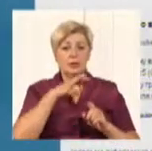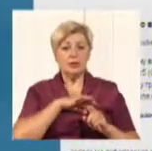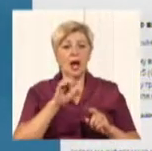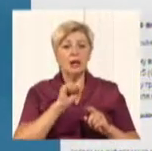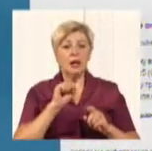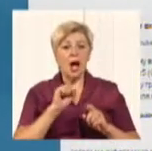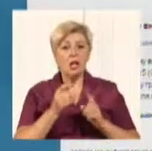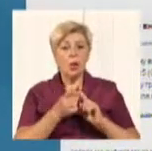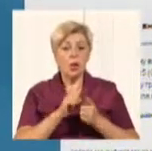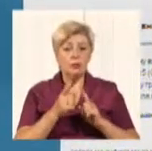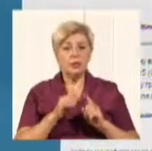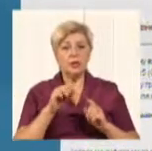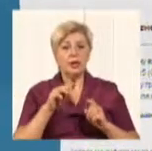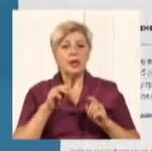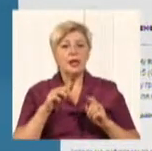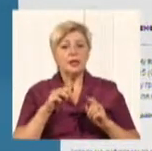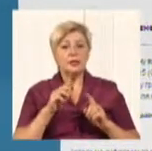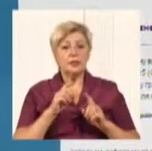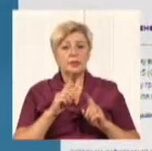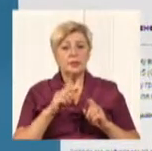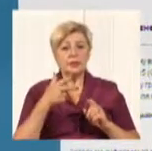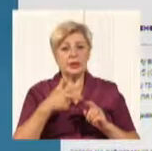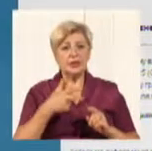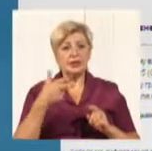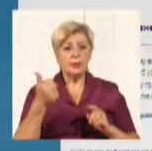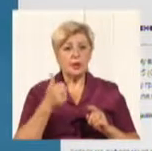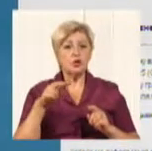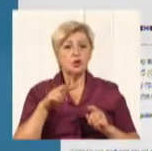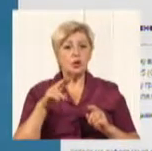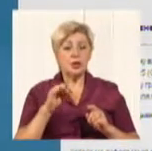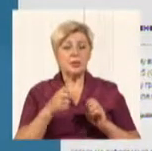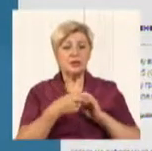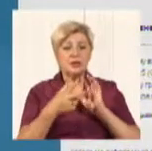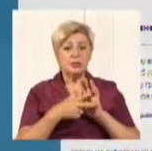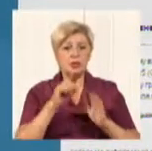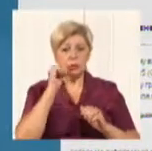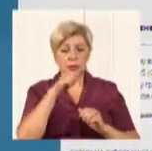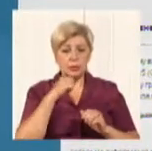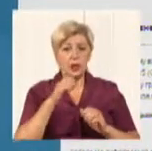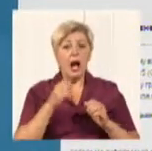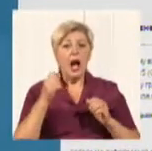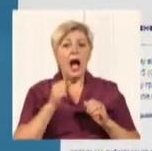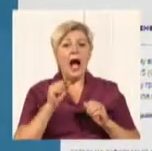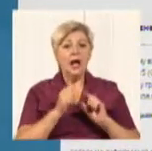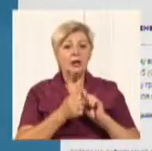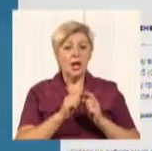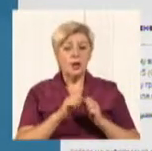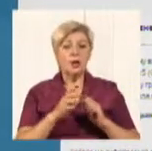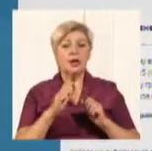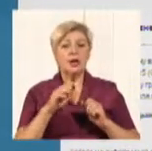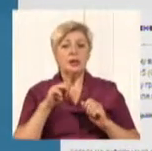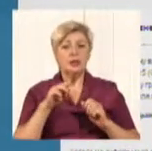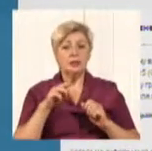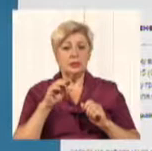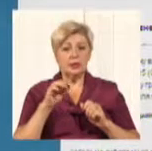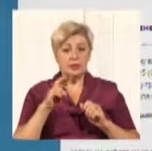технології телевізійного мовлення. Відтак, 31 липня 2018 року аналогове телевізійне мовлення припиняється